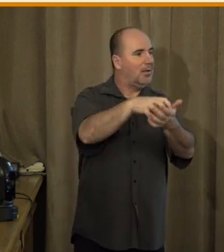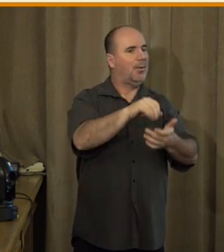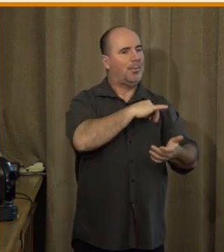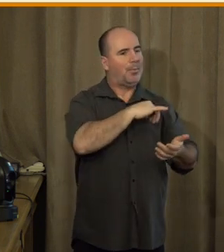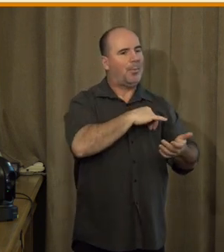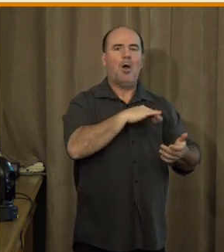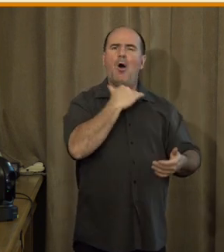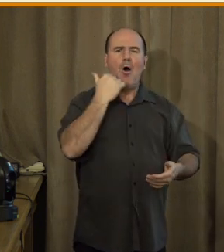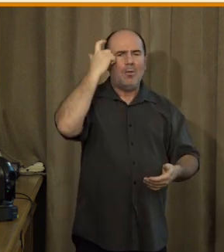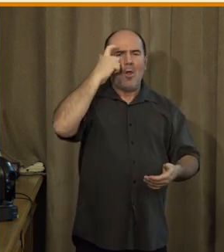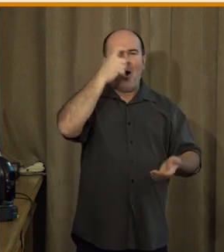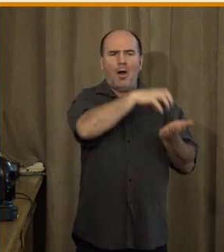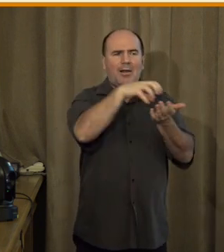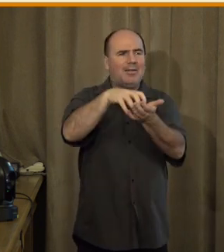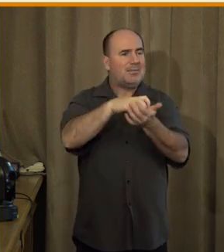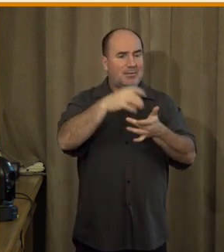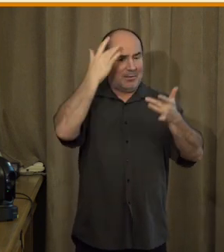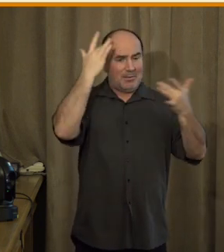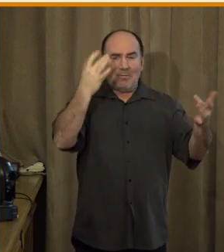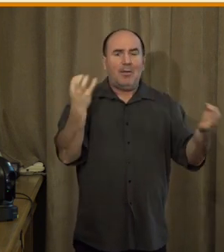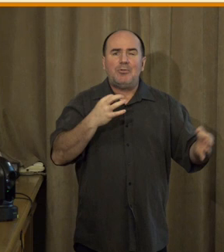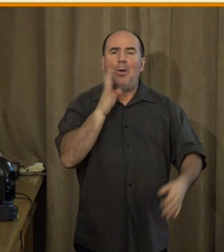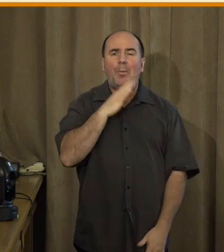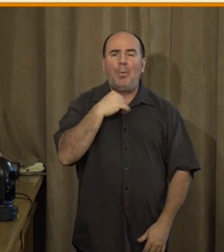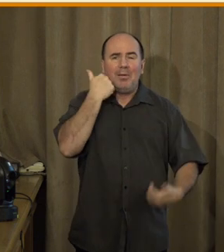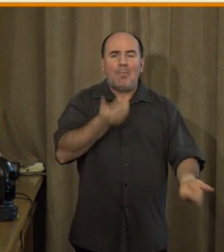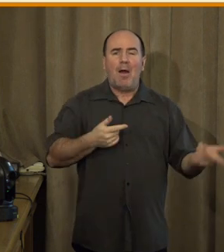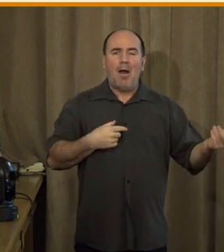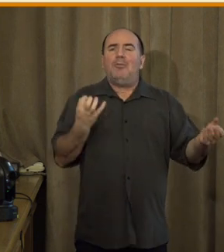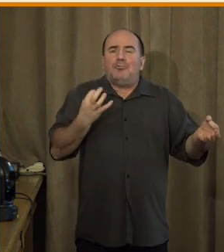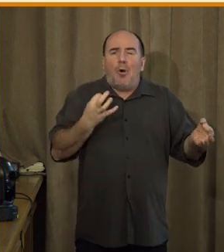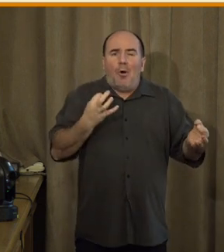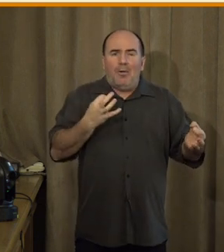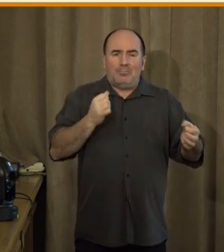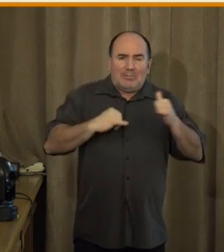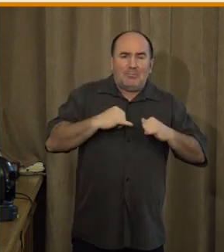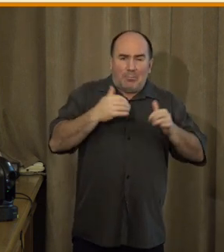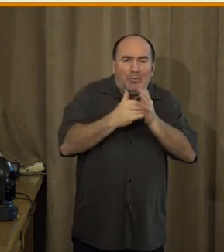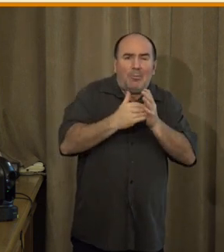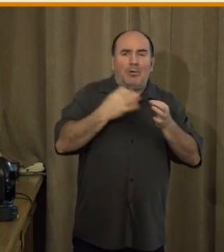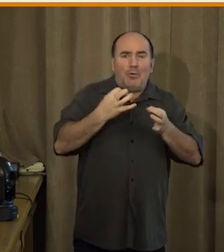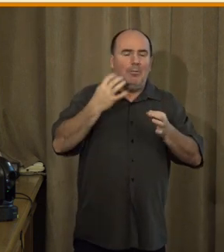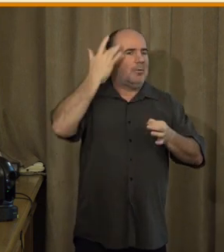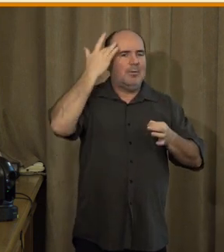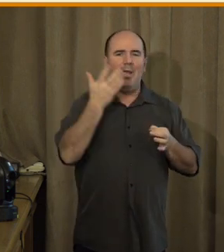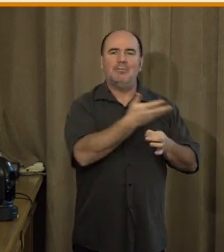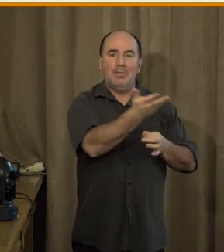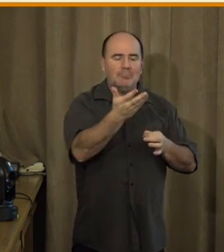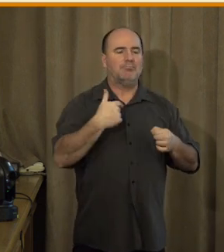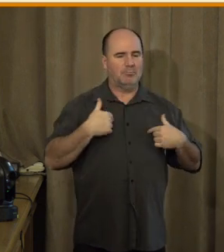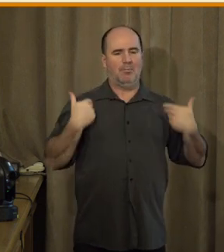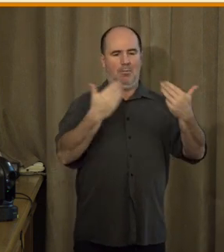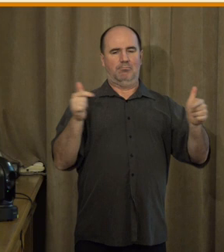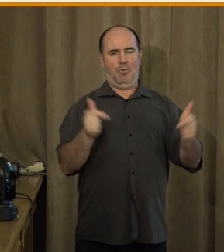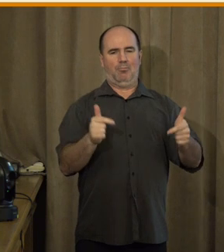ani neví, které vlastně kompetencem chybí, neví, které nástrojem chybí a když jsme poprvé vyhlásili výzvu na digitální